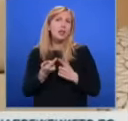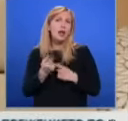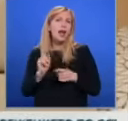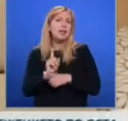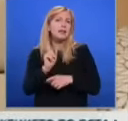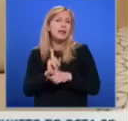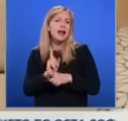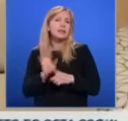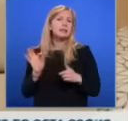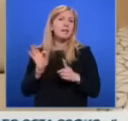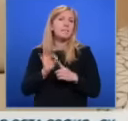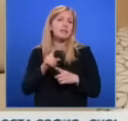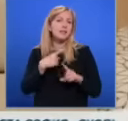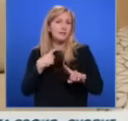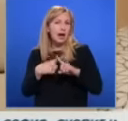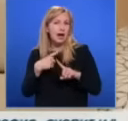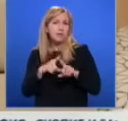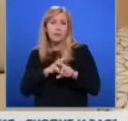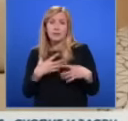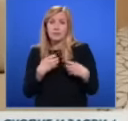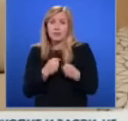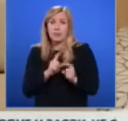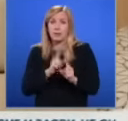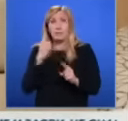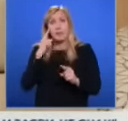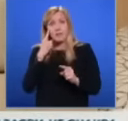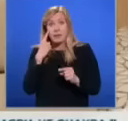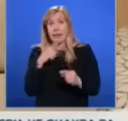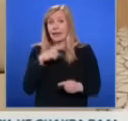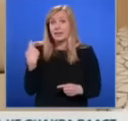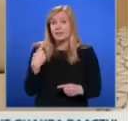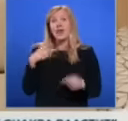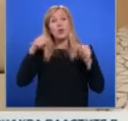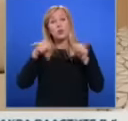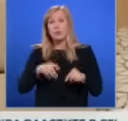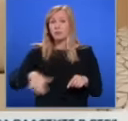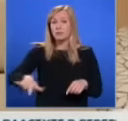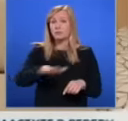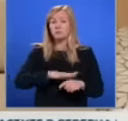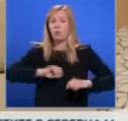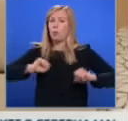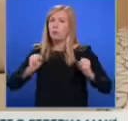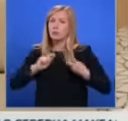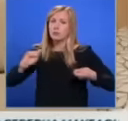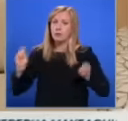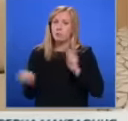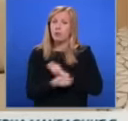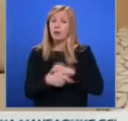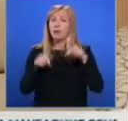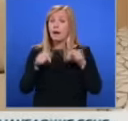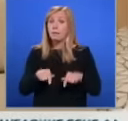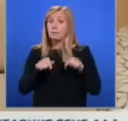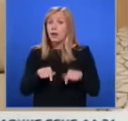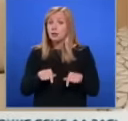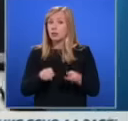Не би взел непредвиден риск, но истината, че там ситуацията е много бързо се променя. Мясо, където до вчера е било сигурно, това не